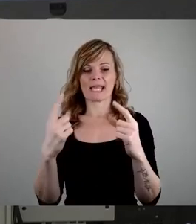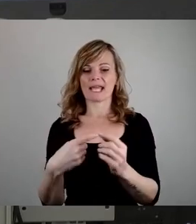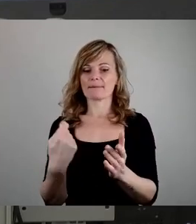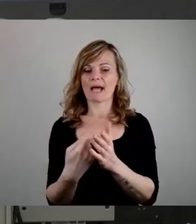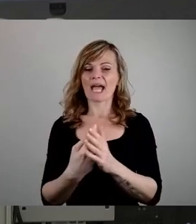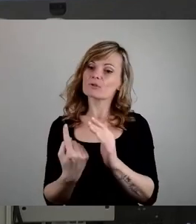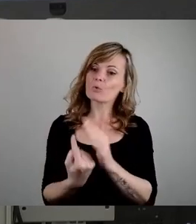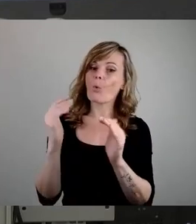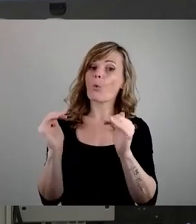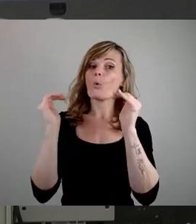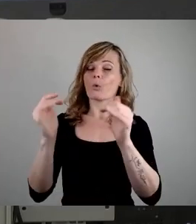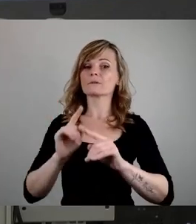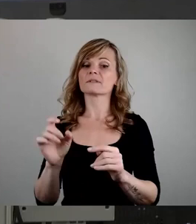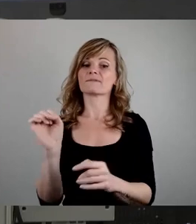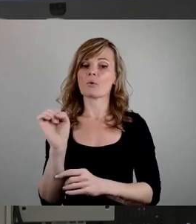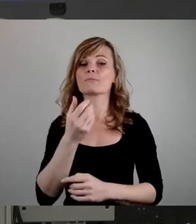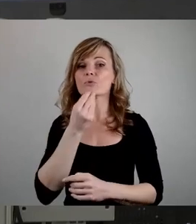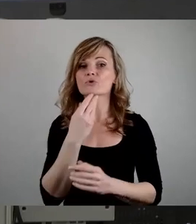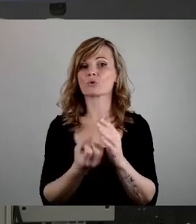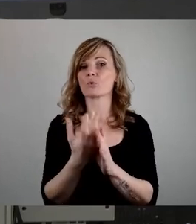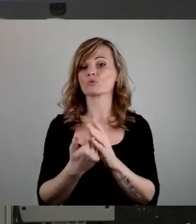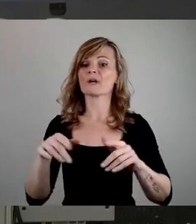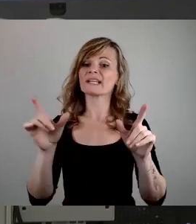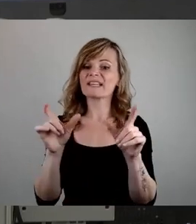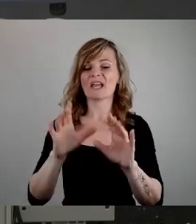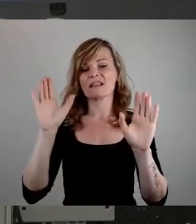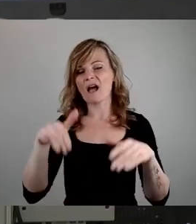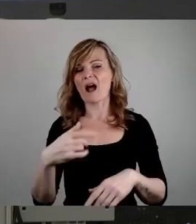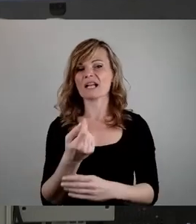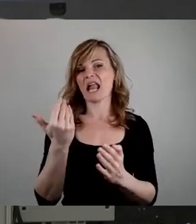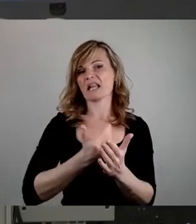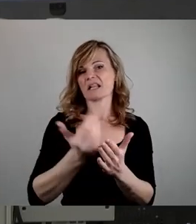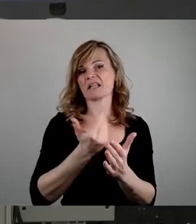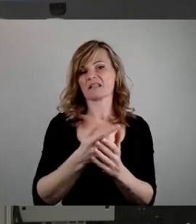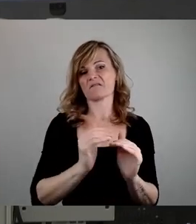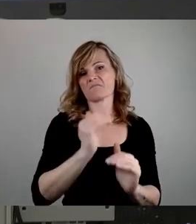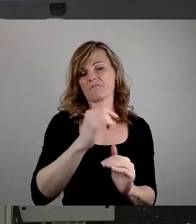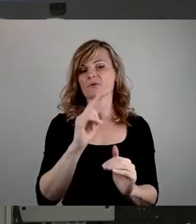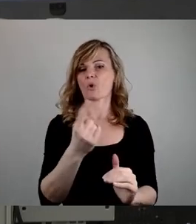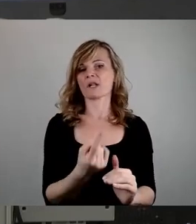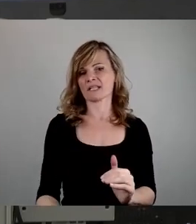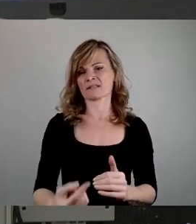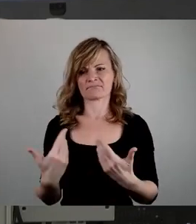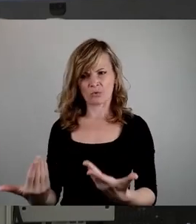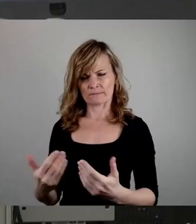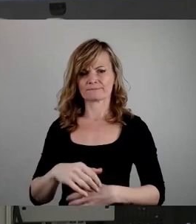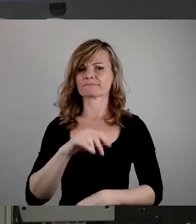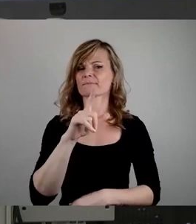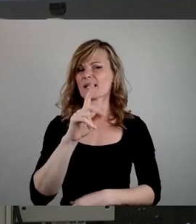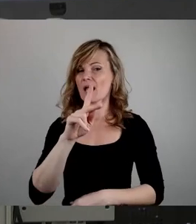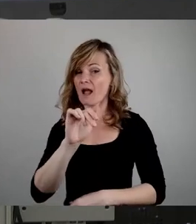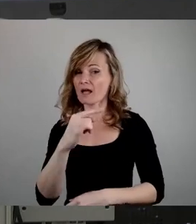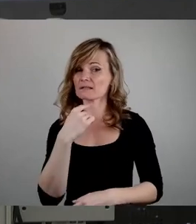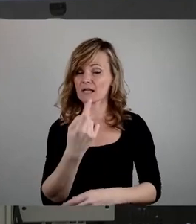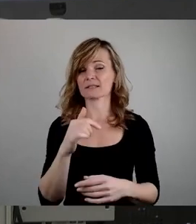setzen, weil ein jüdisches Kulturevent nicht so viel Geld nehmen sollte. Laut LKA lag die Zahl antisemitischer